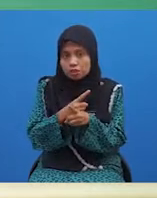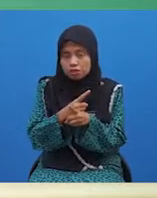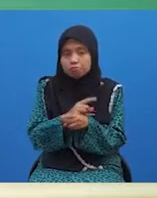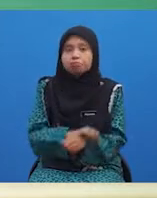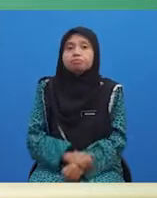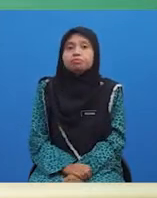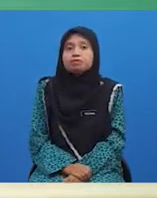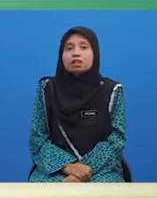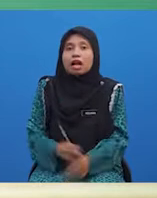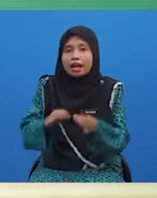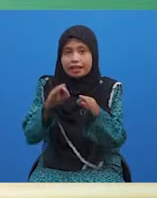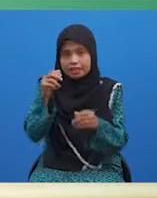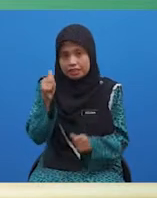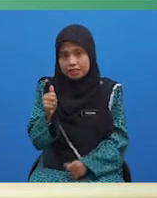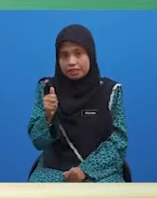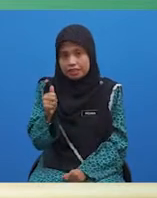yang berikut.